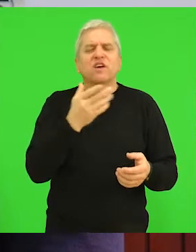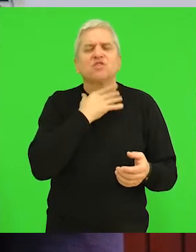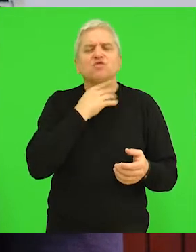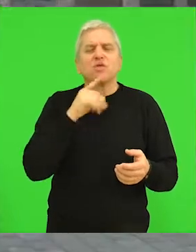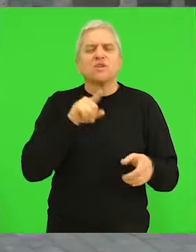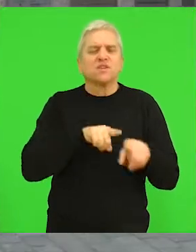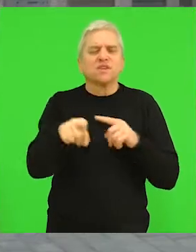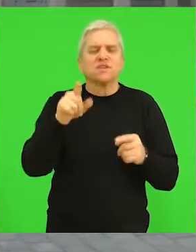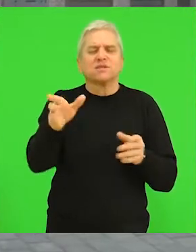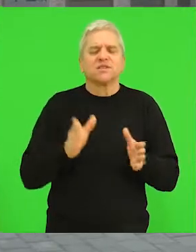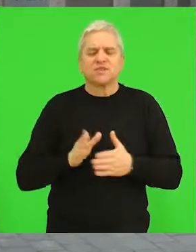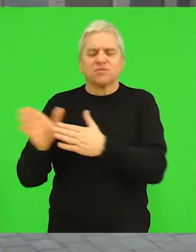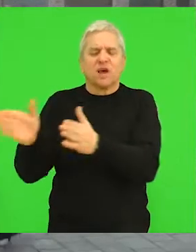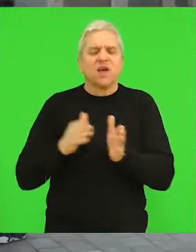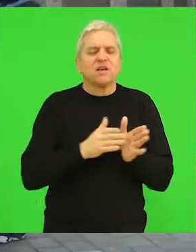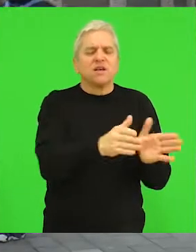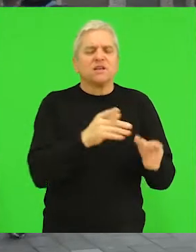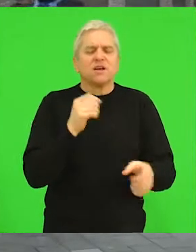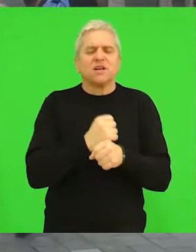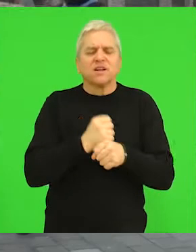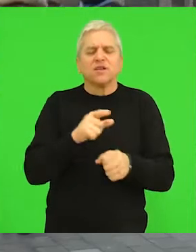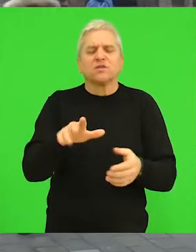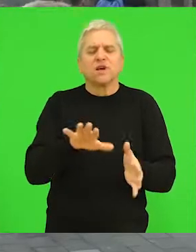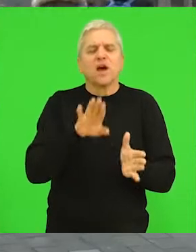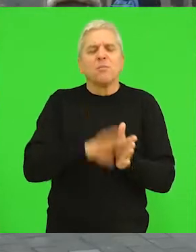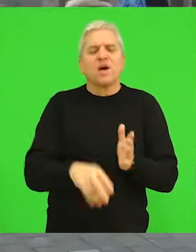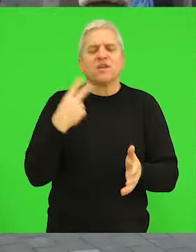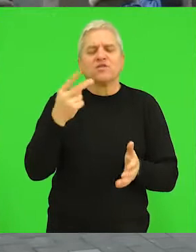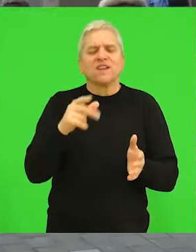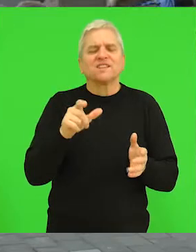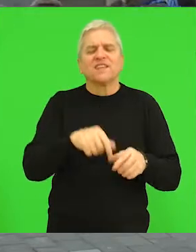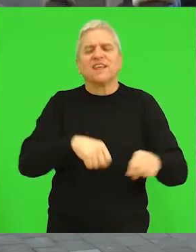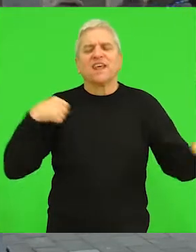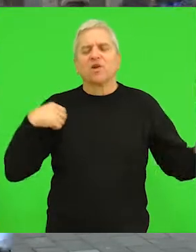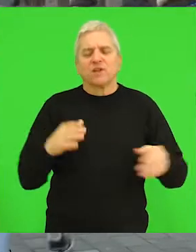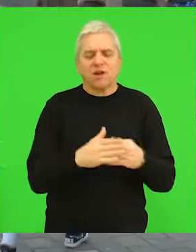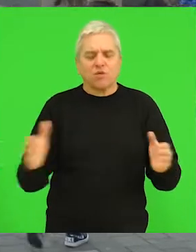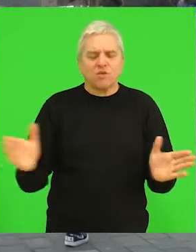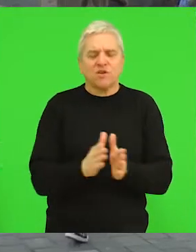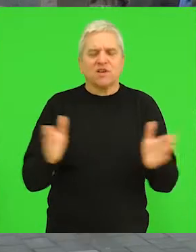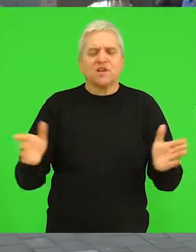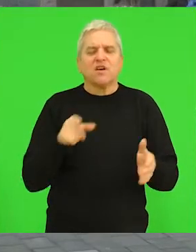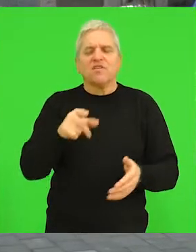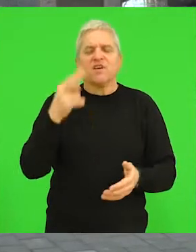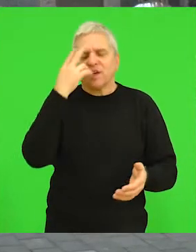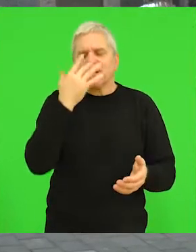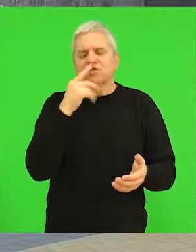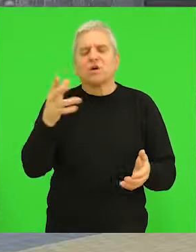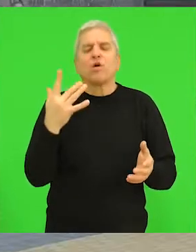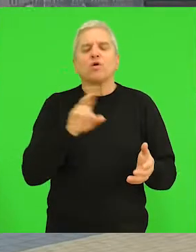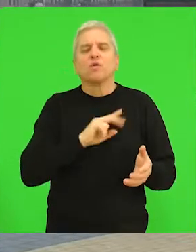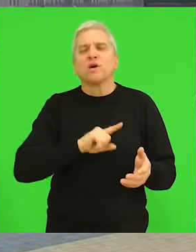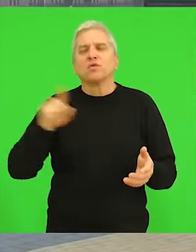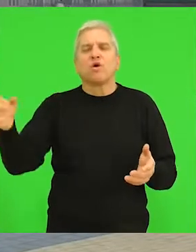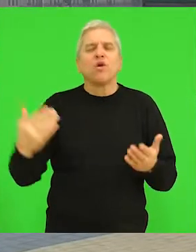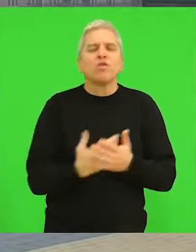škole sa istim smerovima, istim područja rada na manje od 20 km udaljanosti. Pa sad vi izračunajte koliko ima do Novog